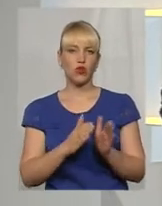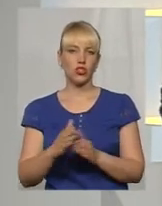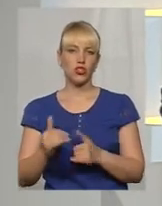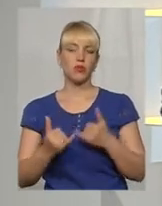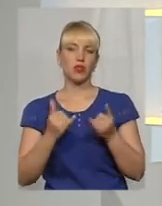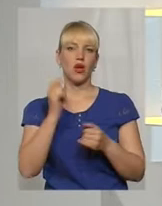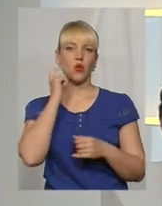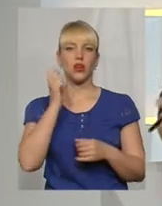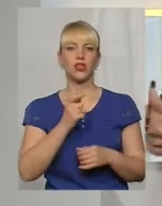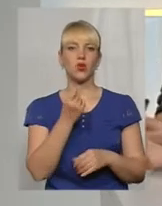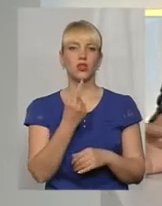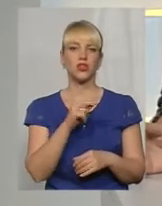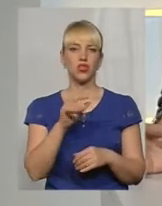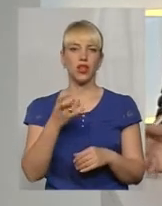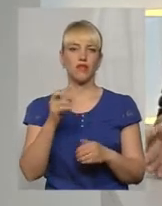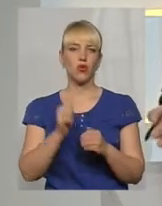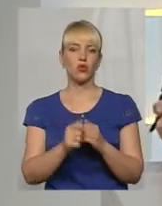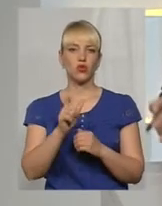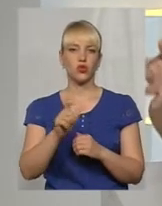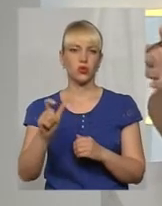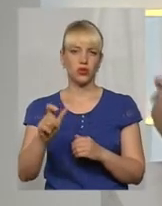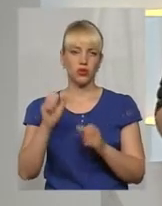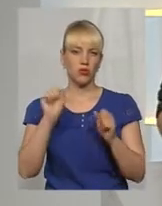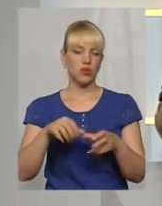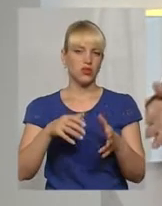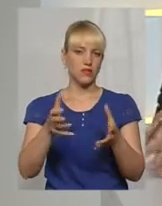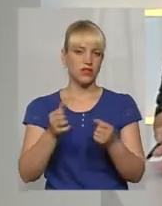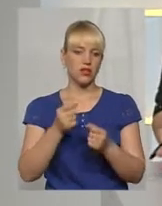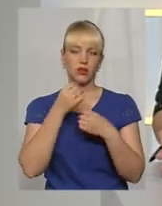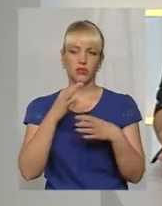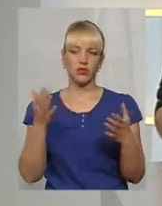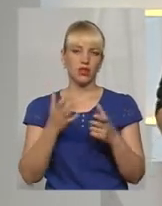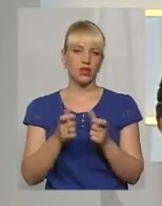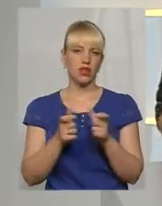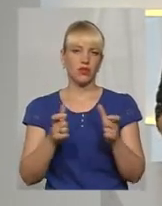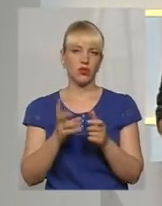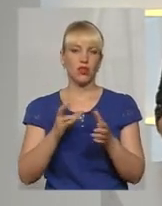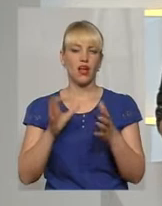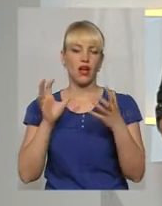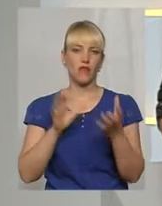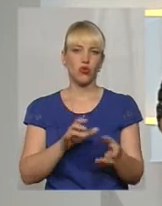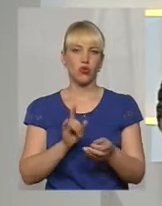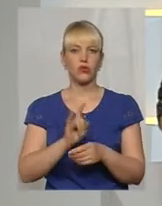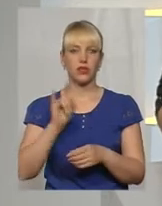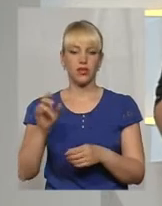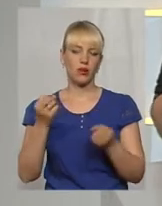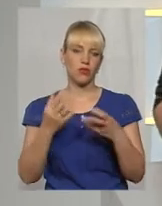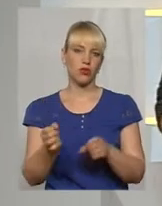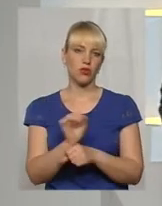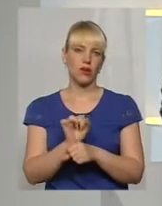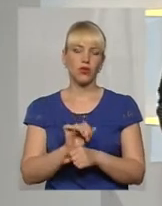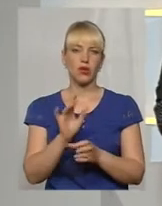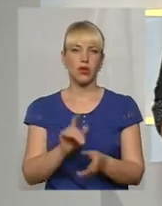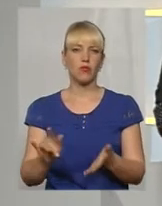червня Кожен українець може взяти будь-який квиток на автобус, на літак або просто сісти у свій автомобіль і